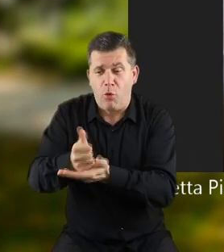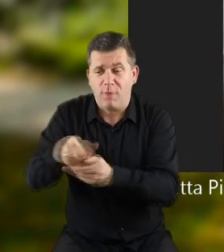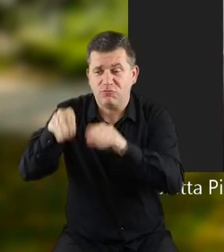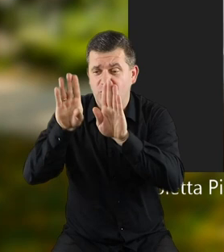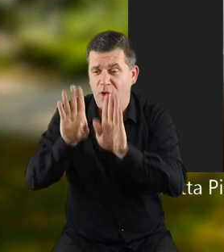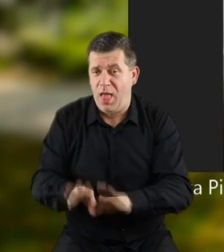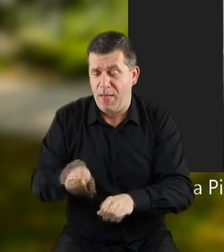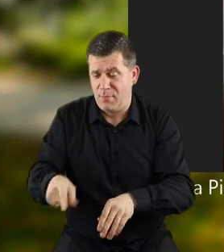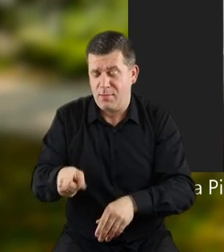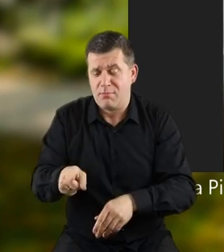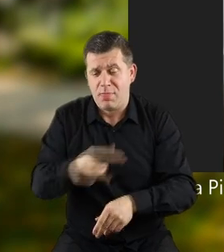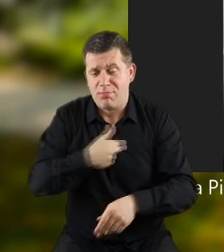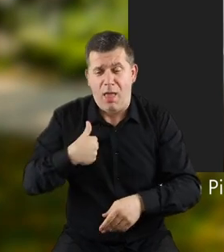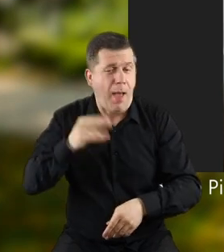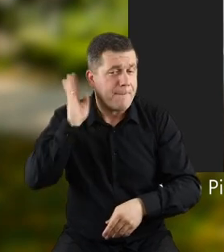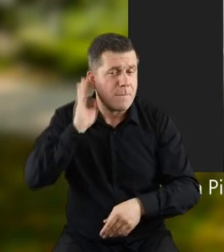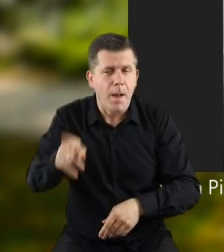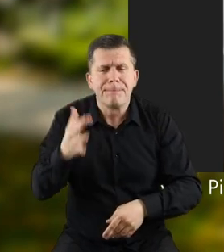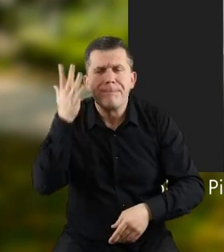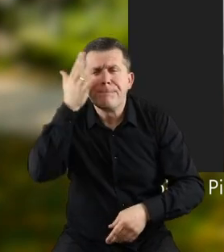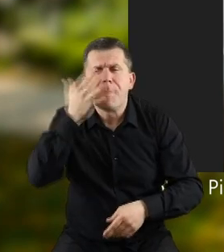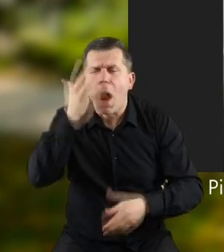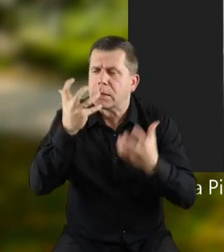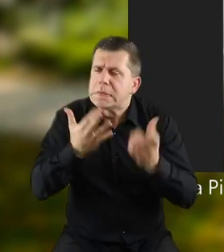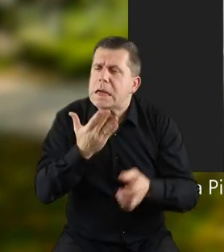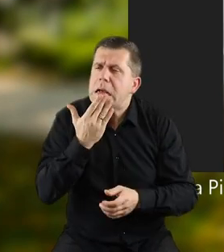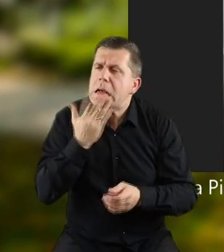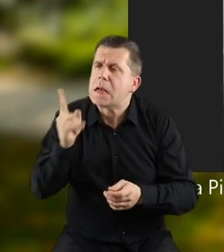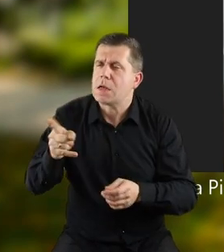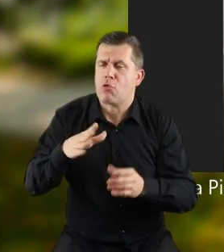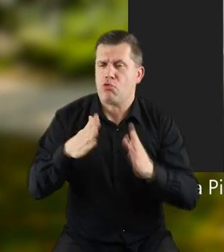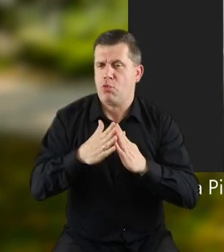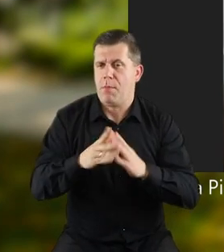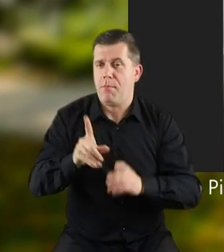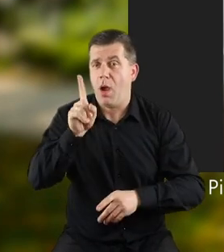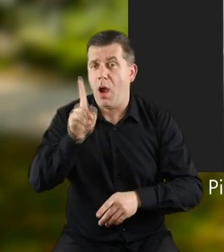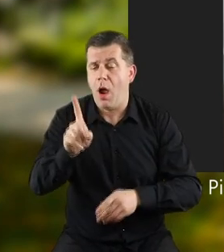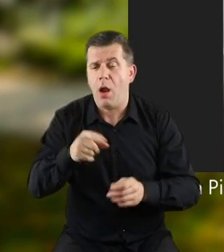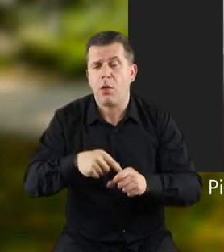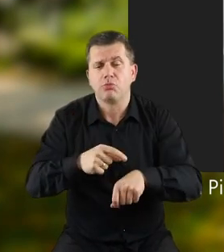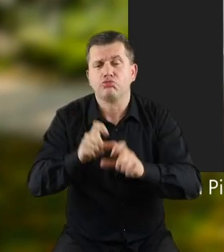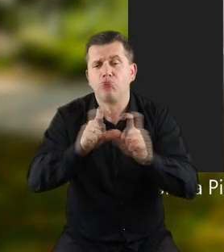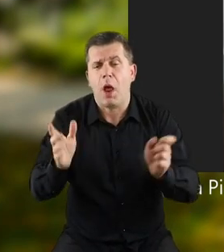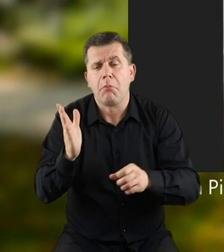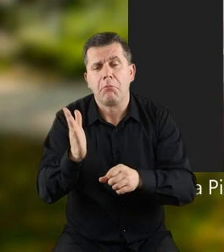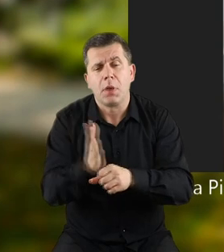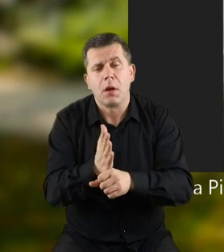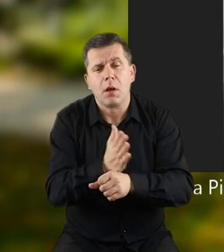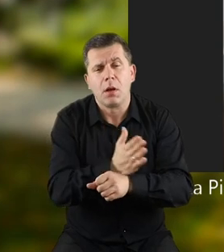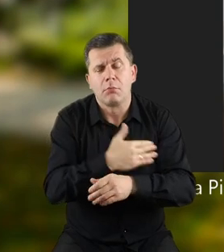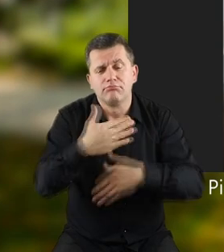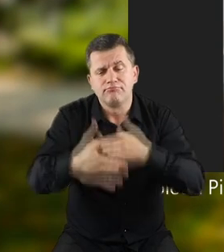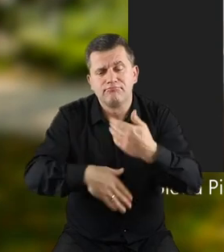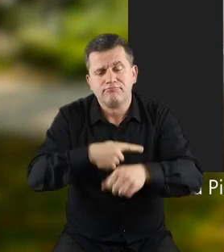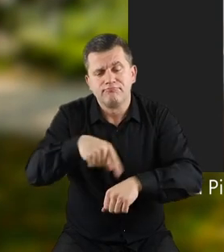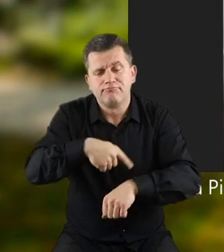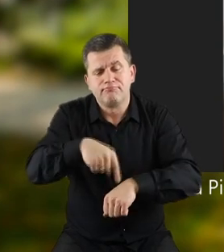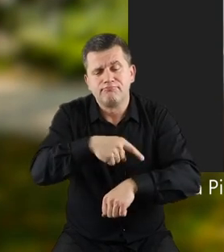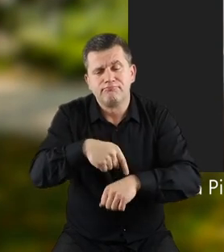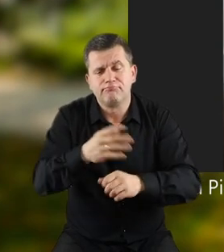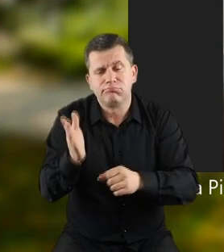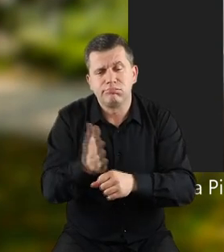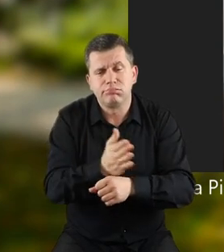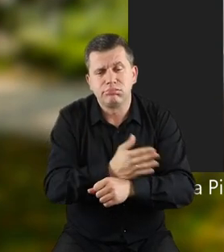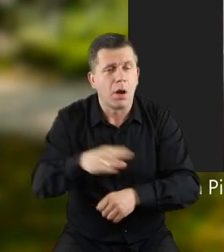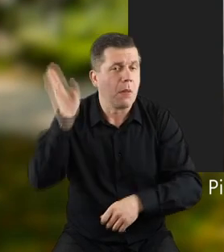w sklepie, a szczególnie nasz kochany miś, marzył o takim domeczku. Ale czas mijał, i mijał, i mijał,